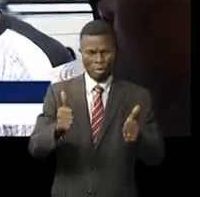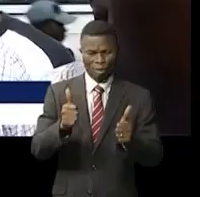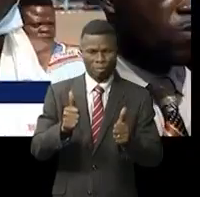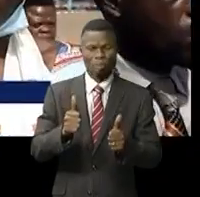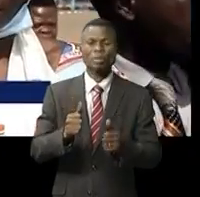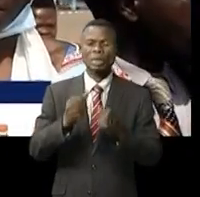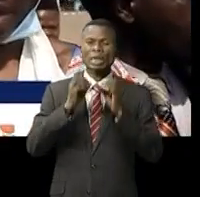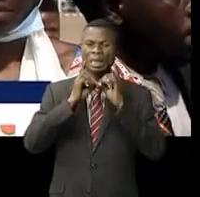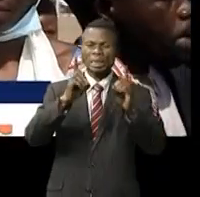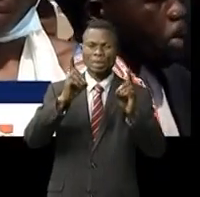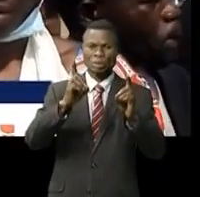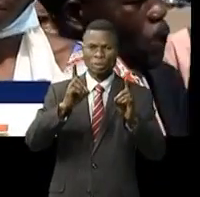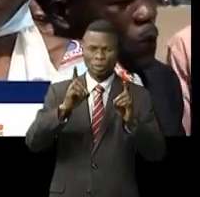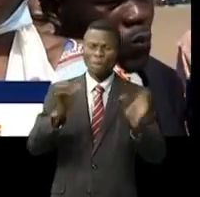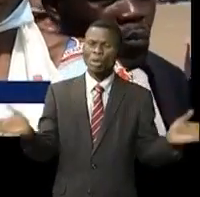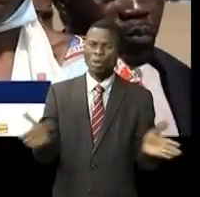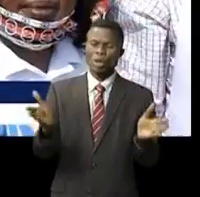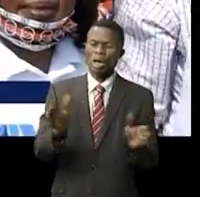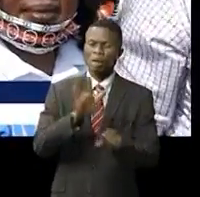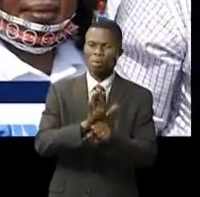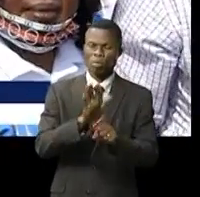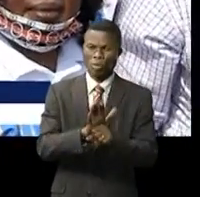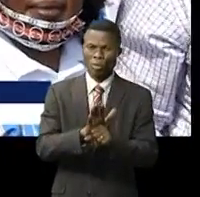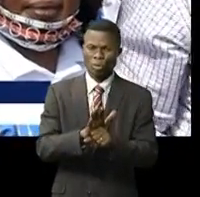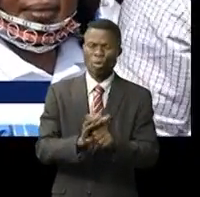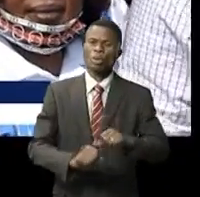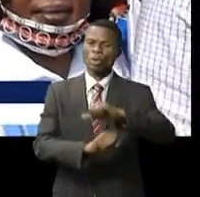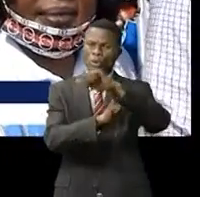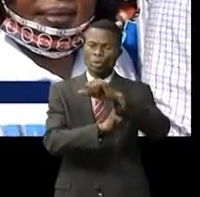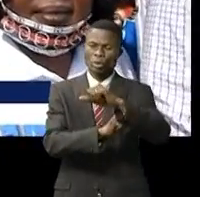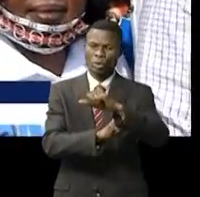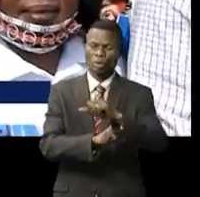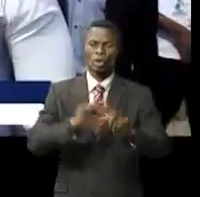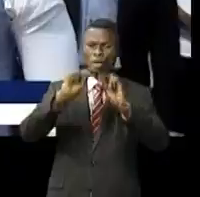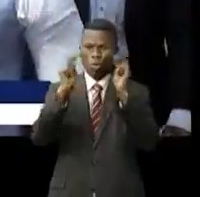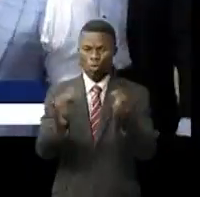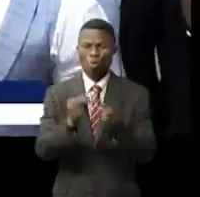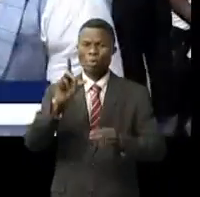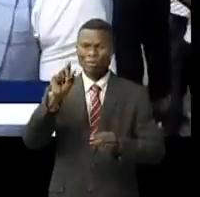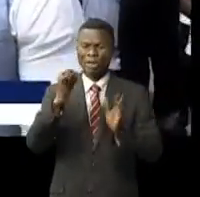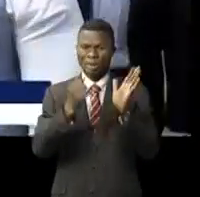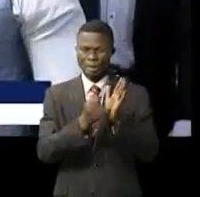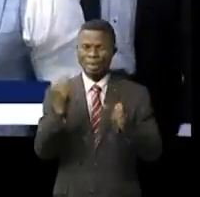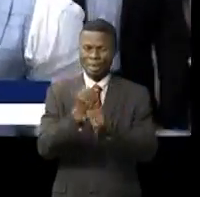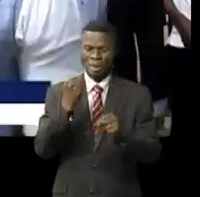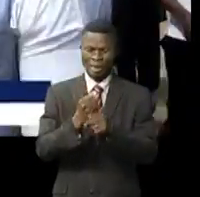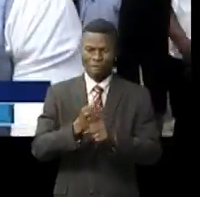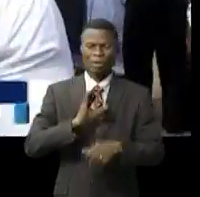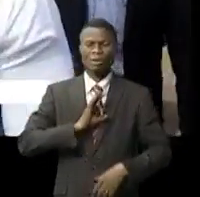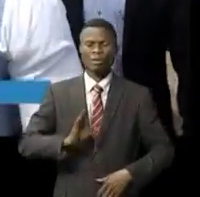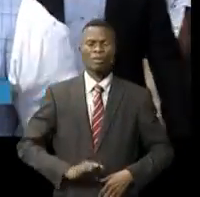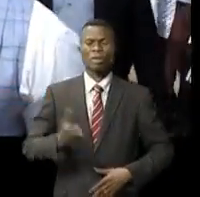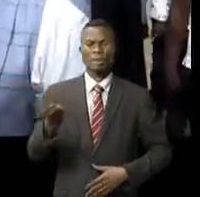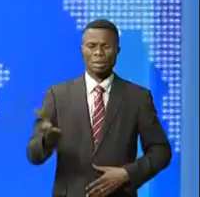qui reprend pratiquement les motivations essentielles du soutien du G26 aux actions du chef de l'état Félix Antoine